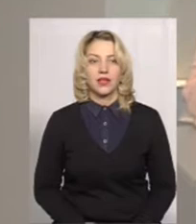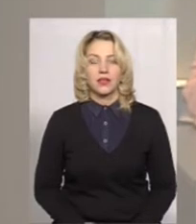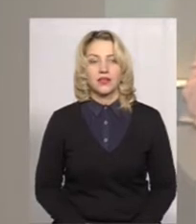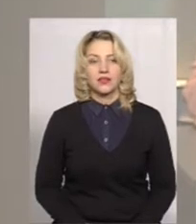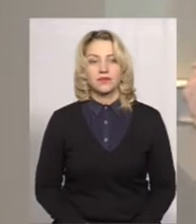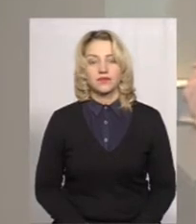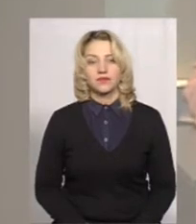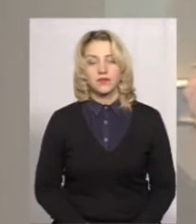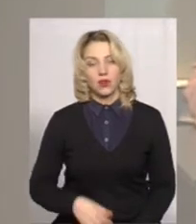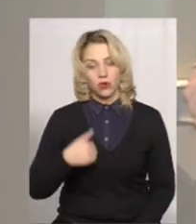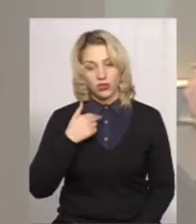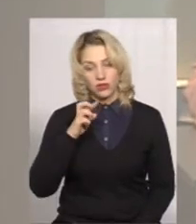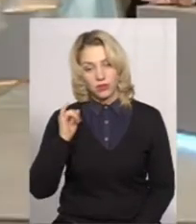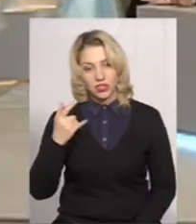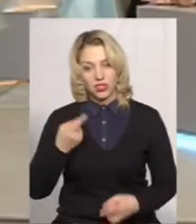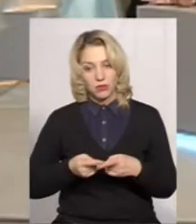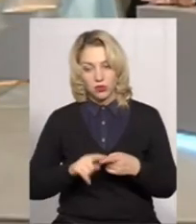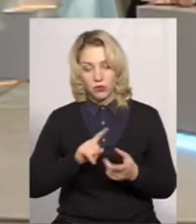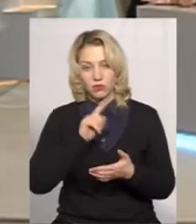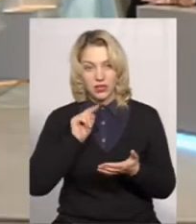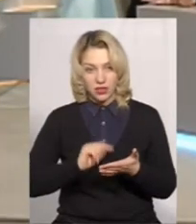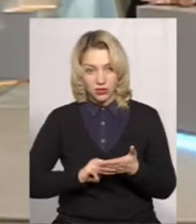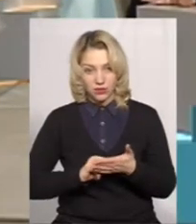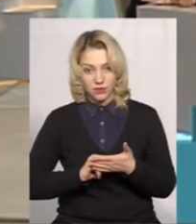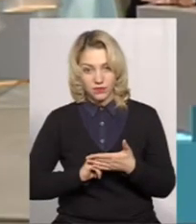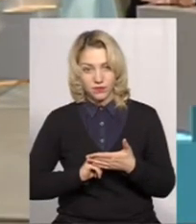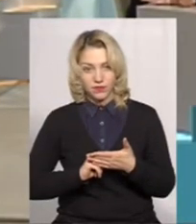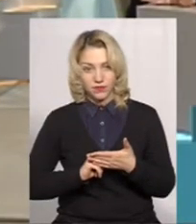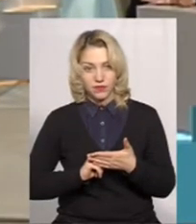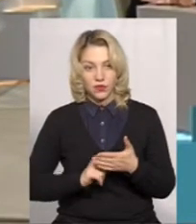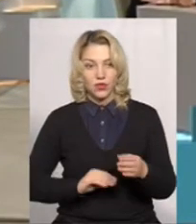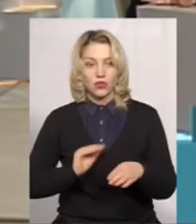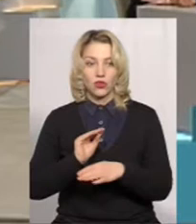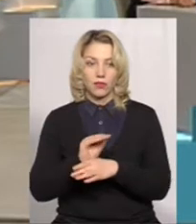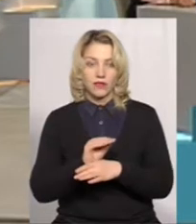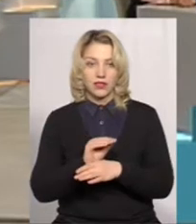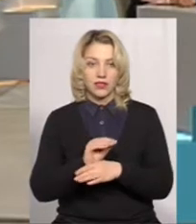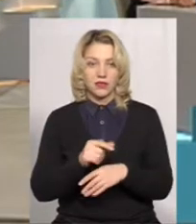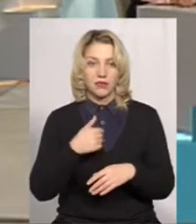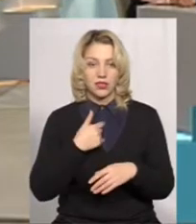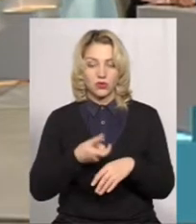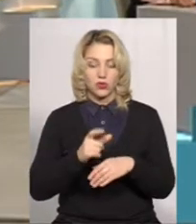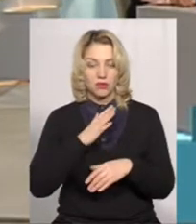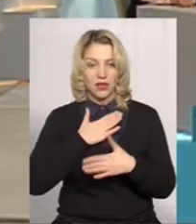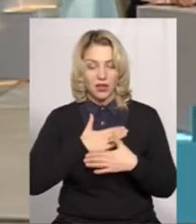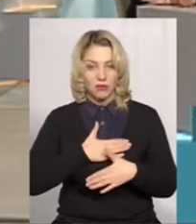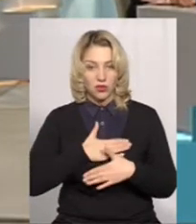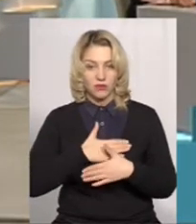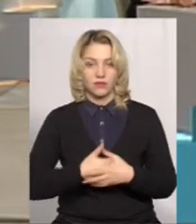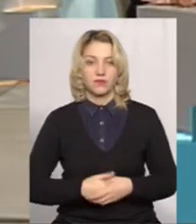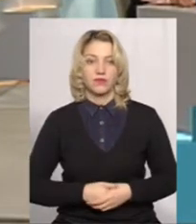Я хотів би ще по даному питанню додати, мені дуже приємно